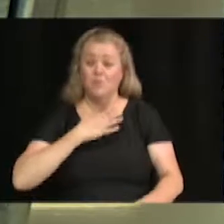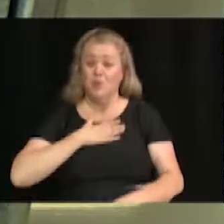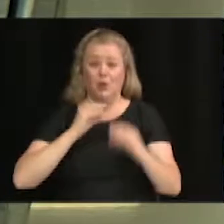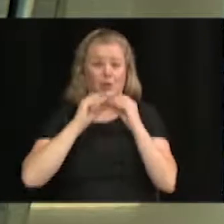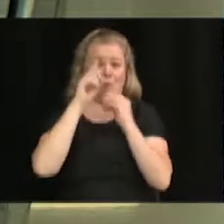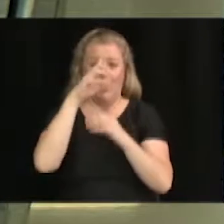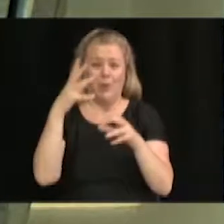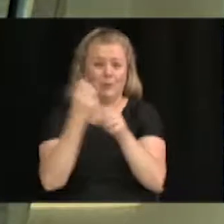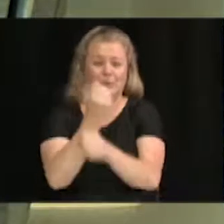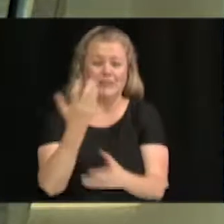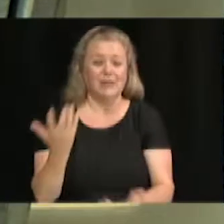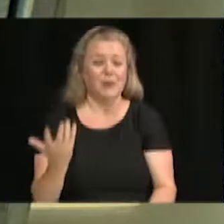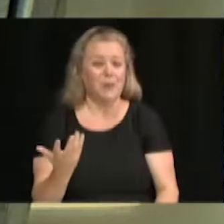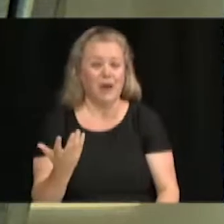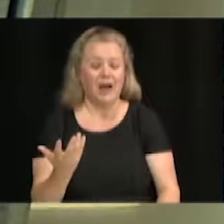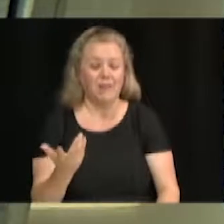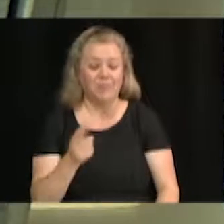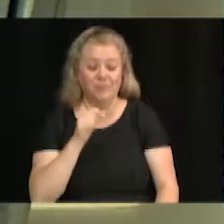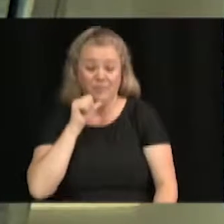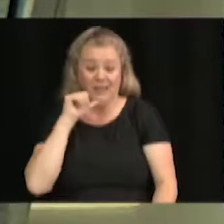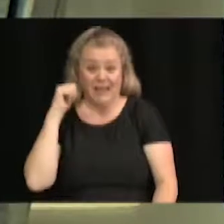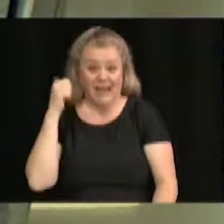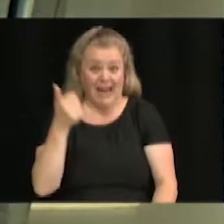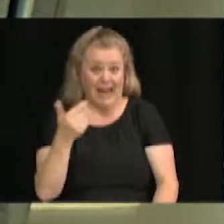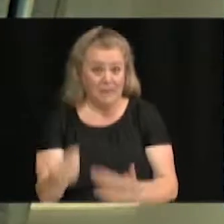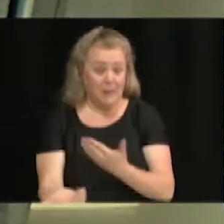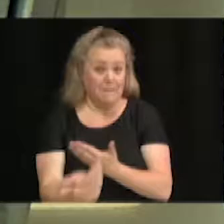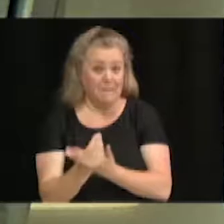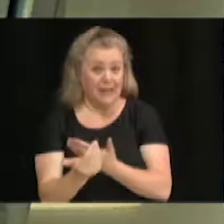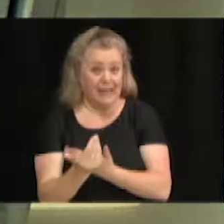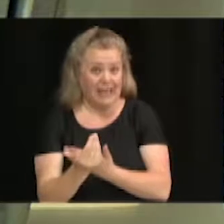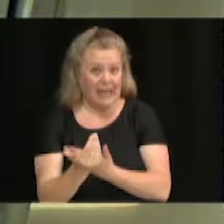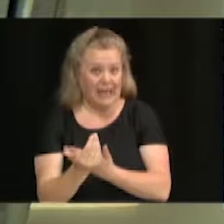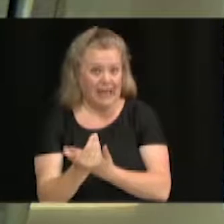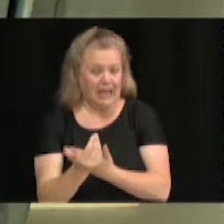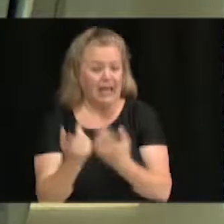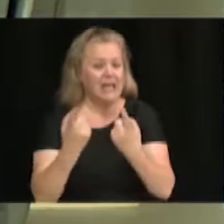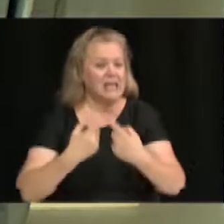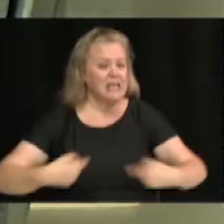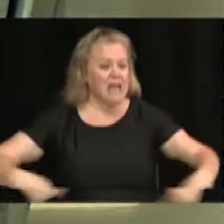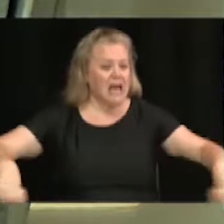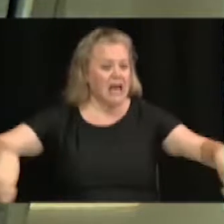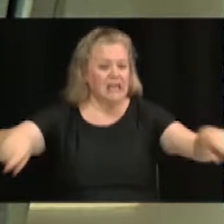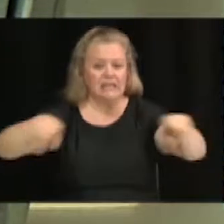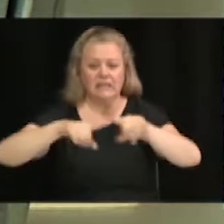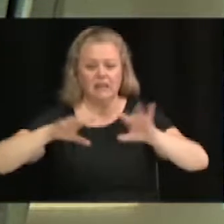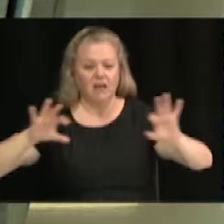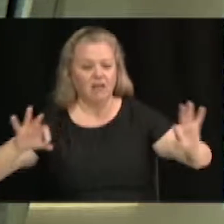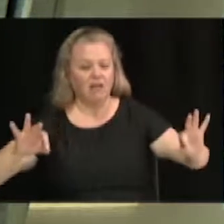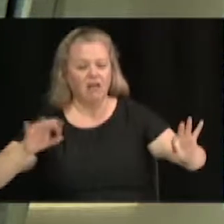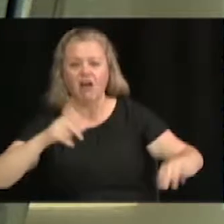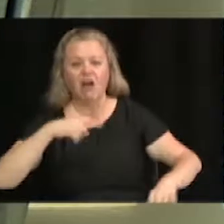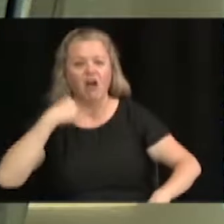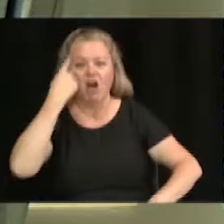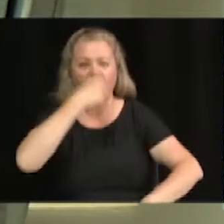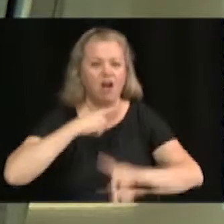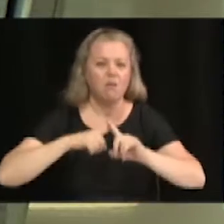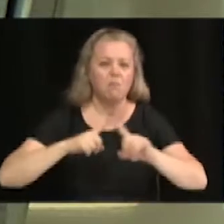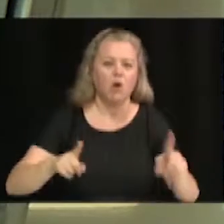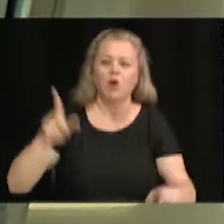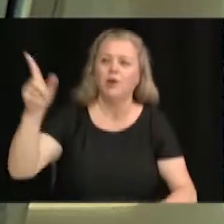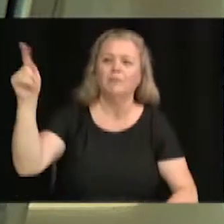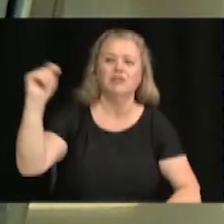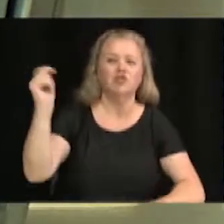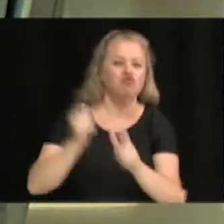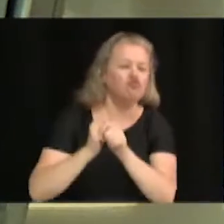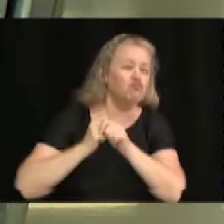aussi, c'est que le lendemain matin, le quartier n'avait pas l'air de Tchernobyl. C'était quand même... Les festivaliers ont été